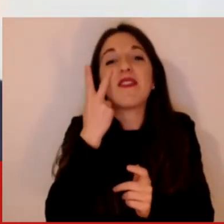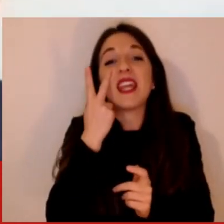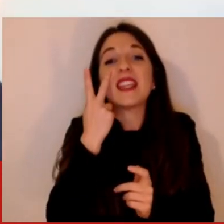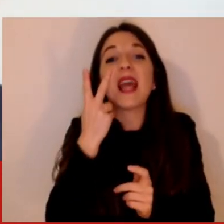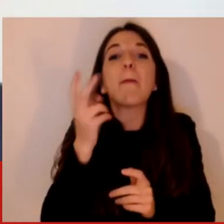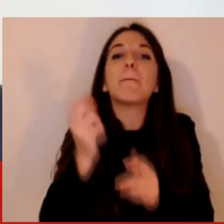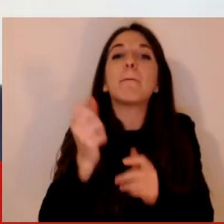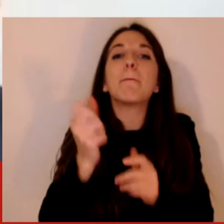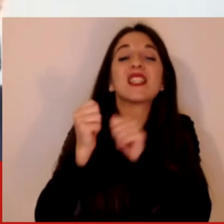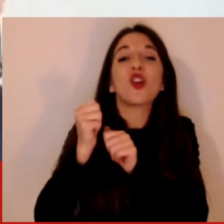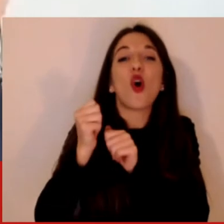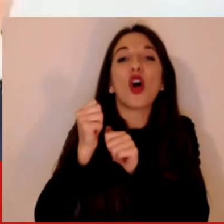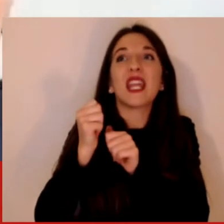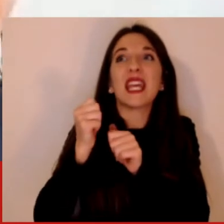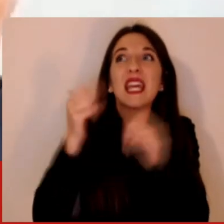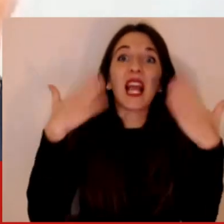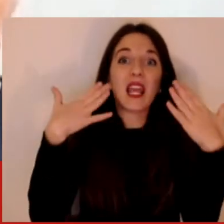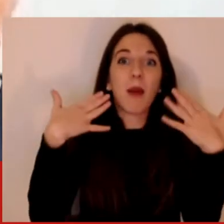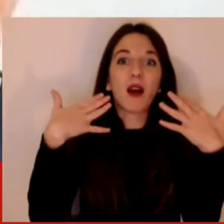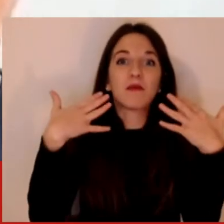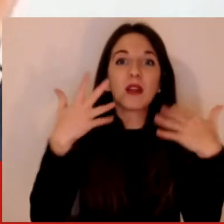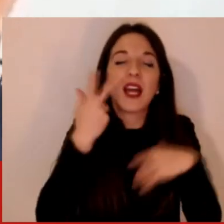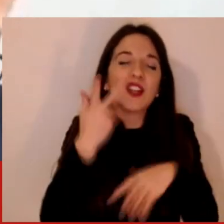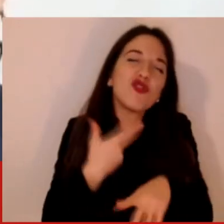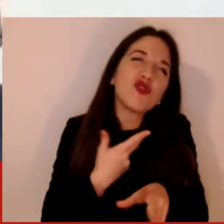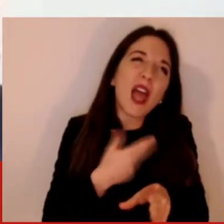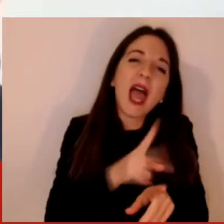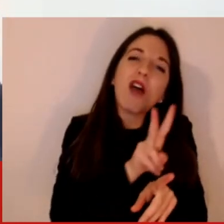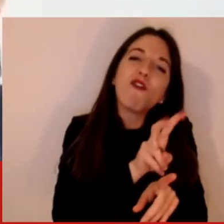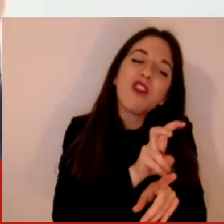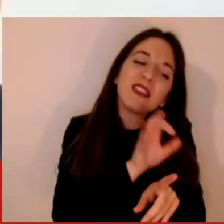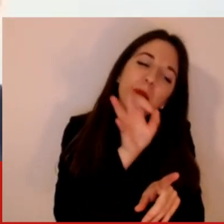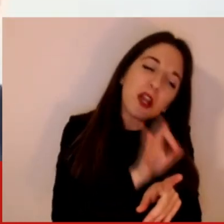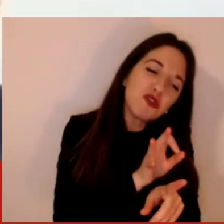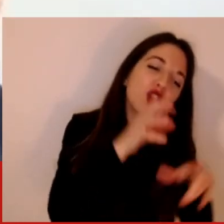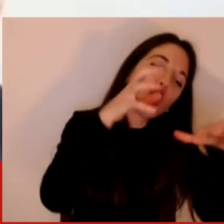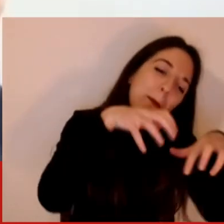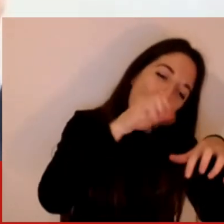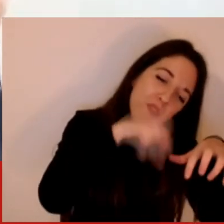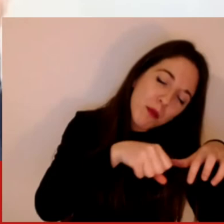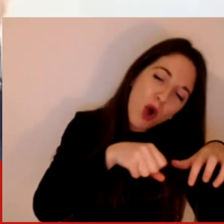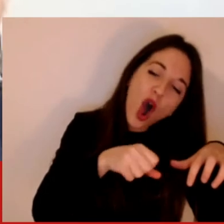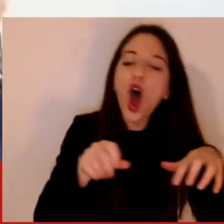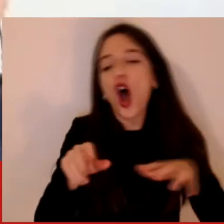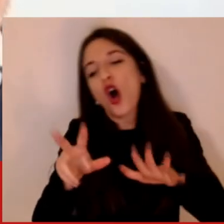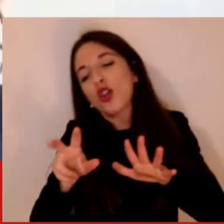sempre in quel modo dobbiamo leggere, dobbiamo leggere il nostro approccio ai dati e a quello che ci insegnano. Beh,